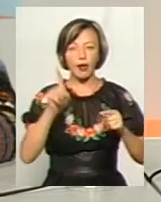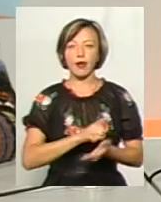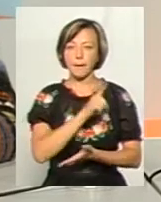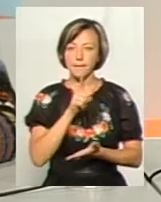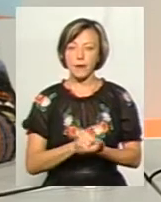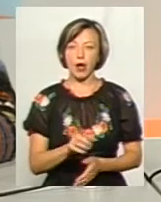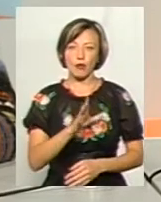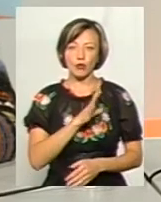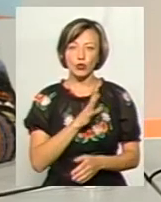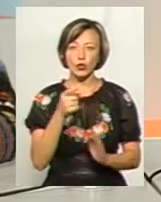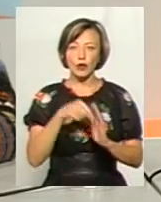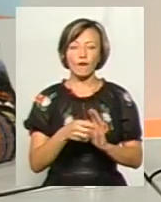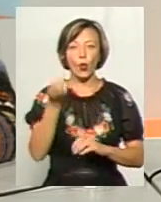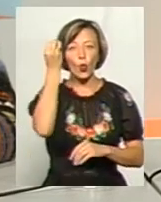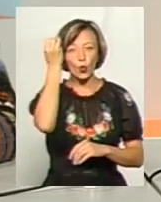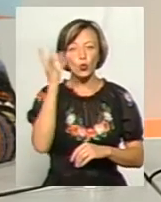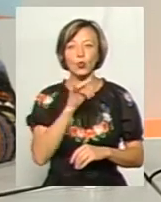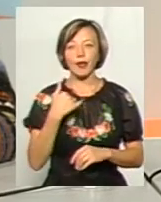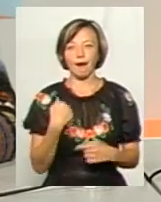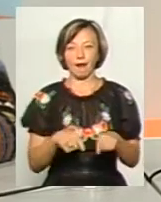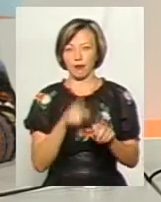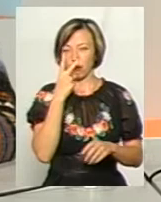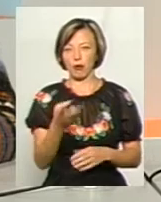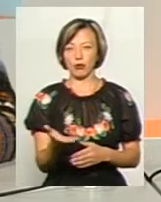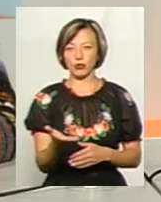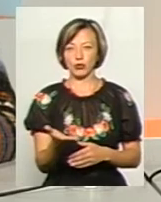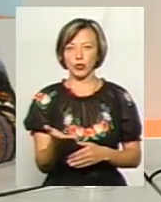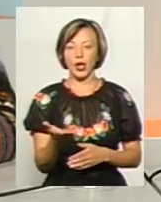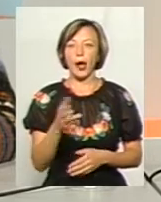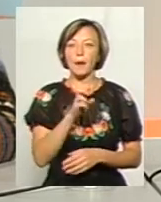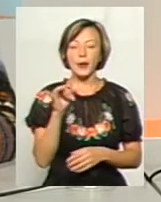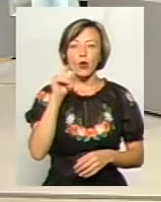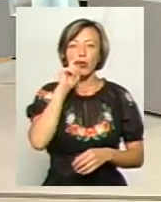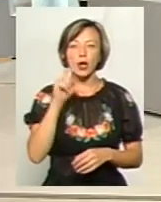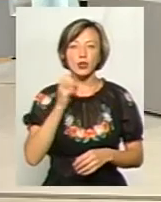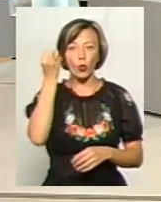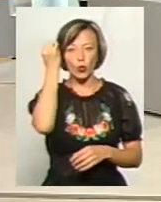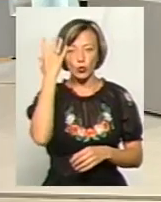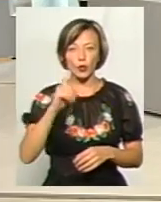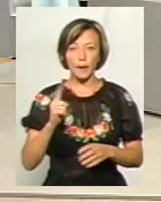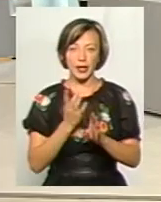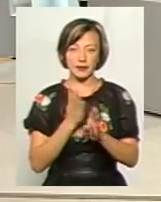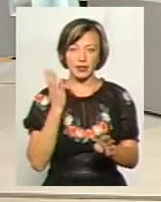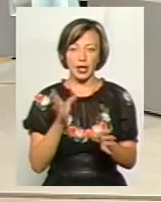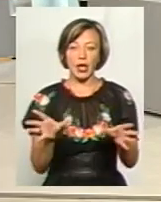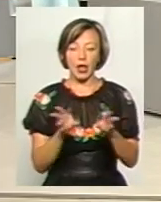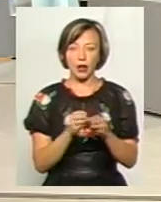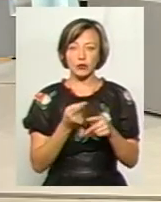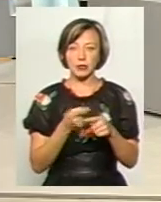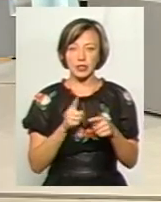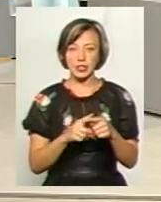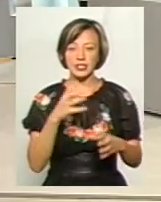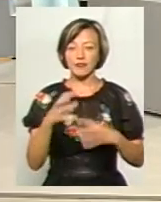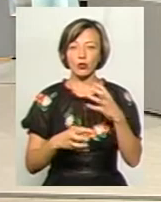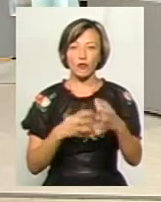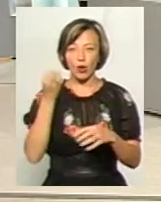бути, полягати в культурі. Ну, я так бачу. Якби українська культура, перш за все, а разом з тим і світова